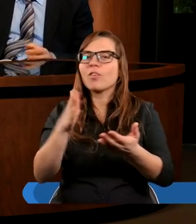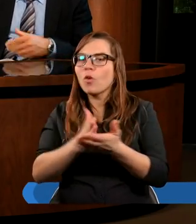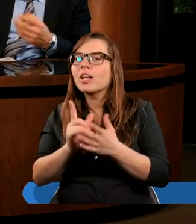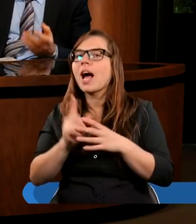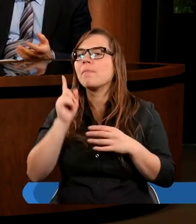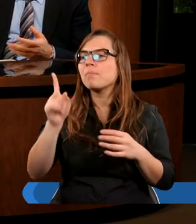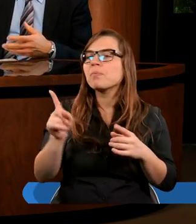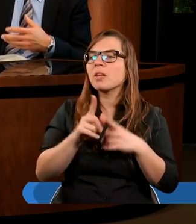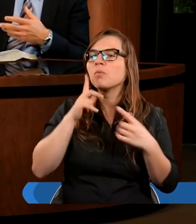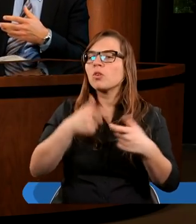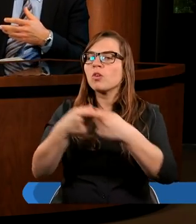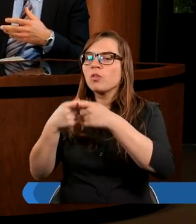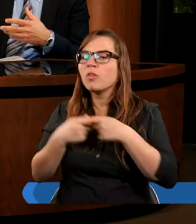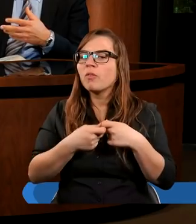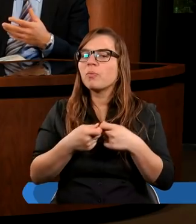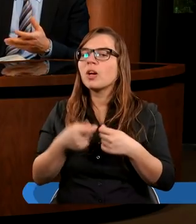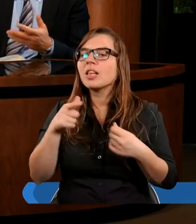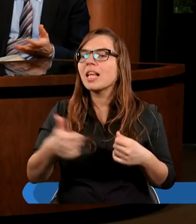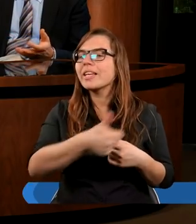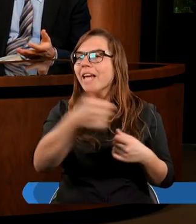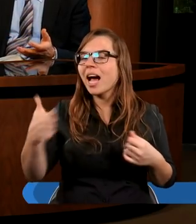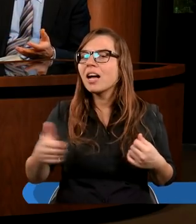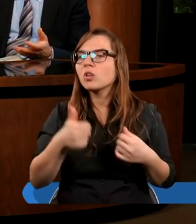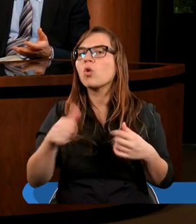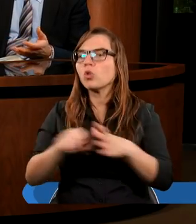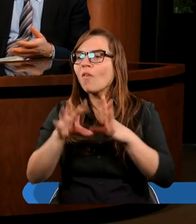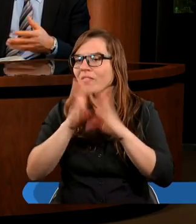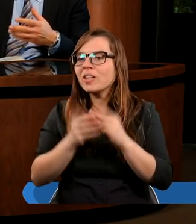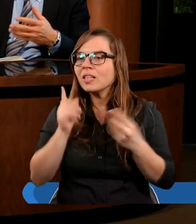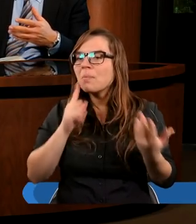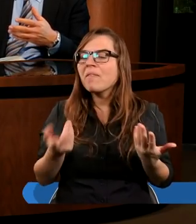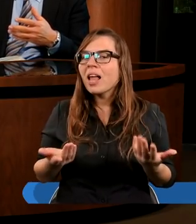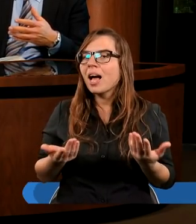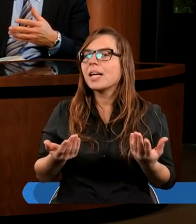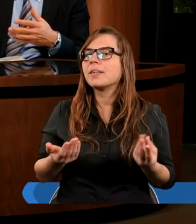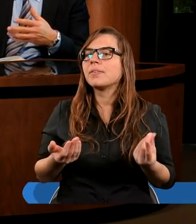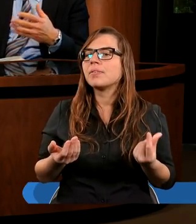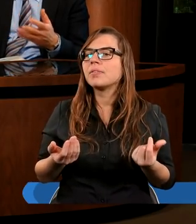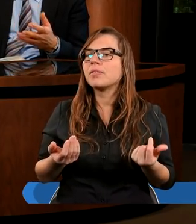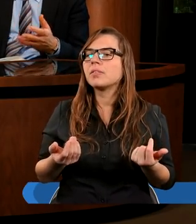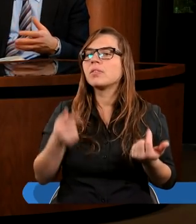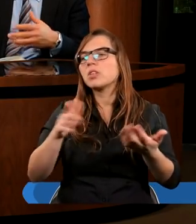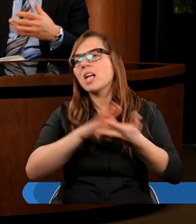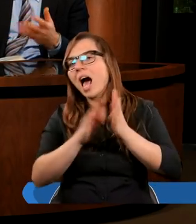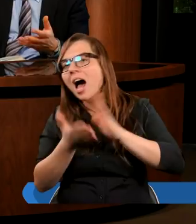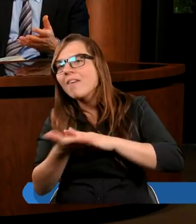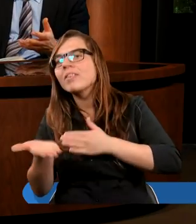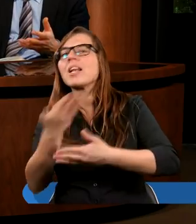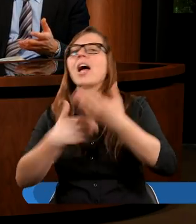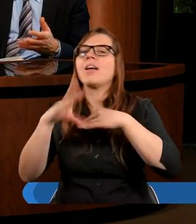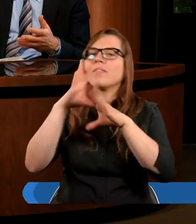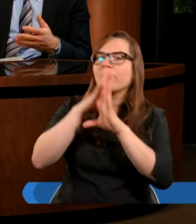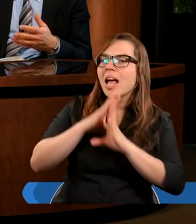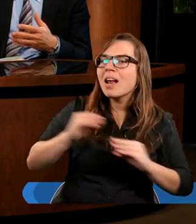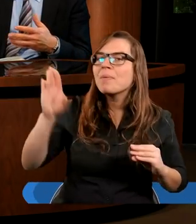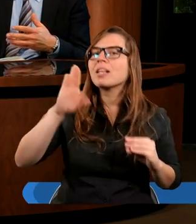tworzenia wspólnoty, ale w zasadzie właśnie taką jedność we wszystkim, prawda? Bycie ze sobą nawzajem, czyli w wielbienia Boga,